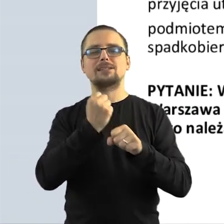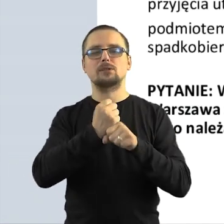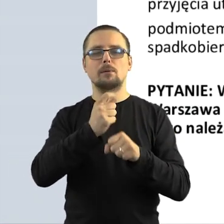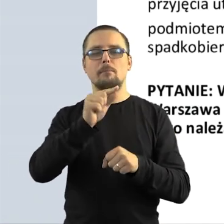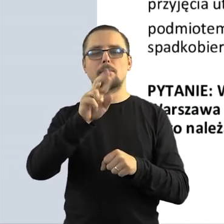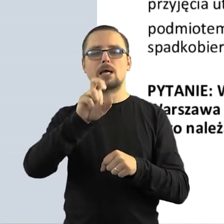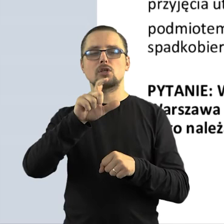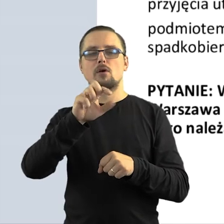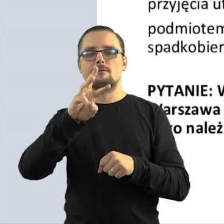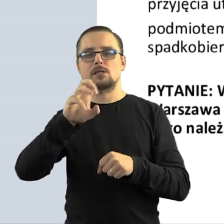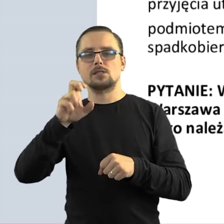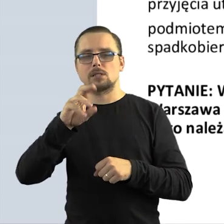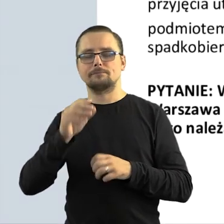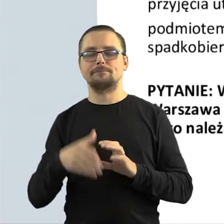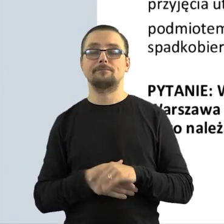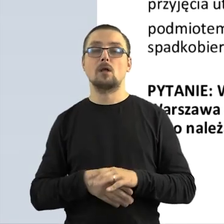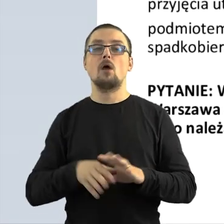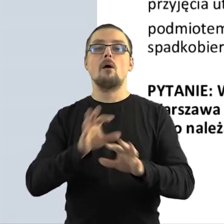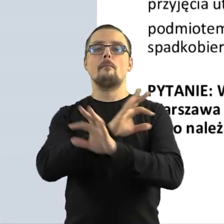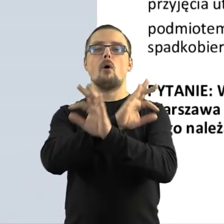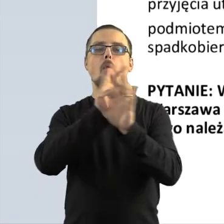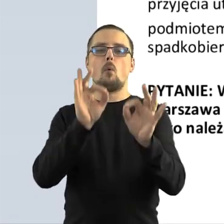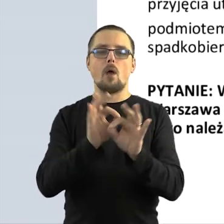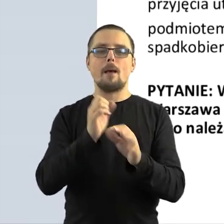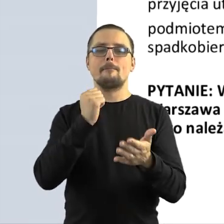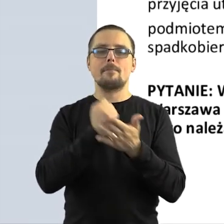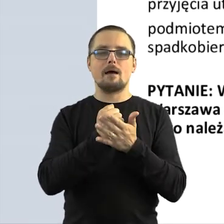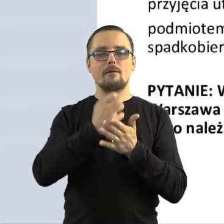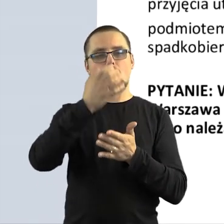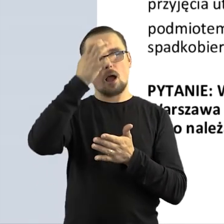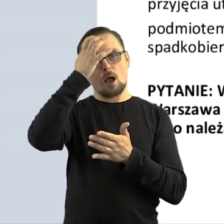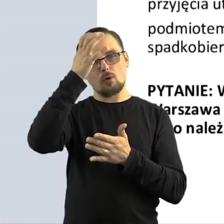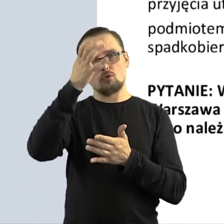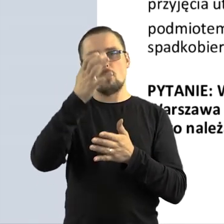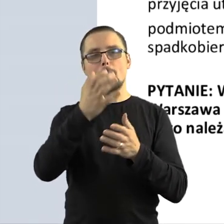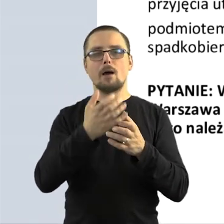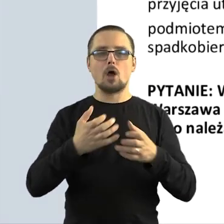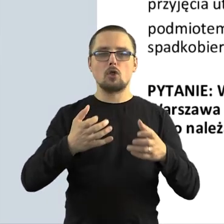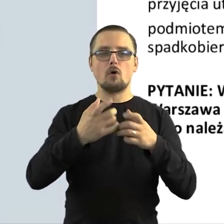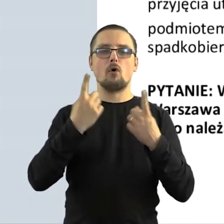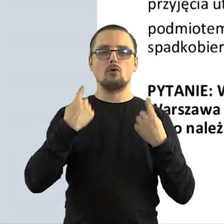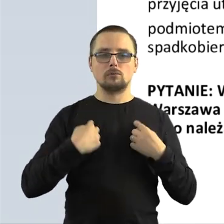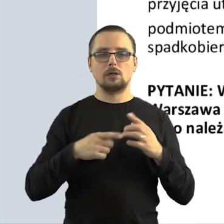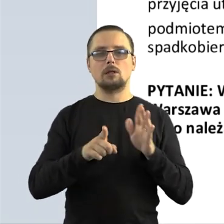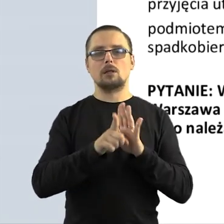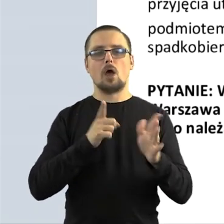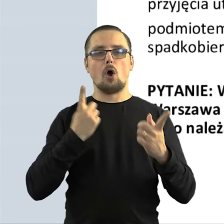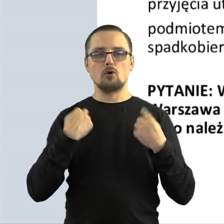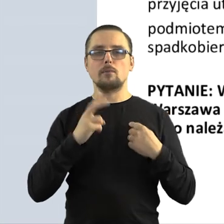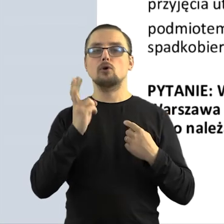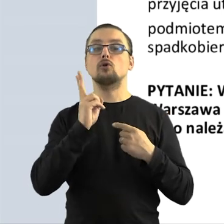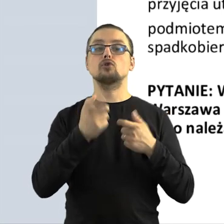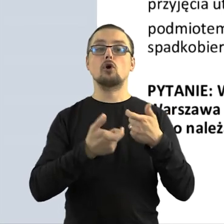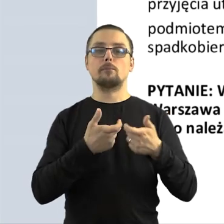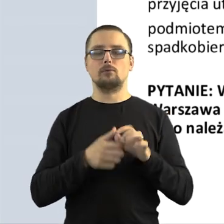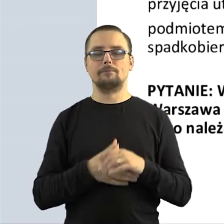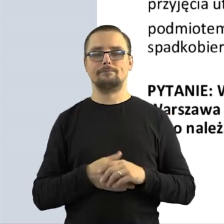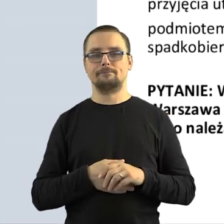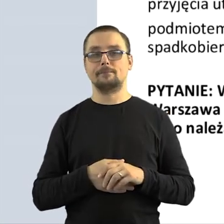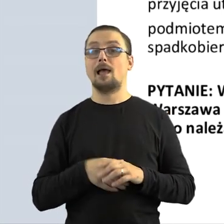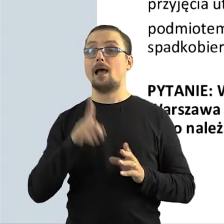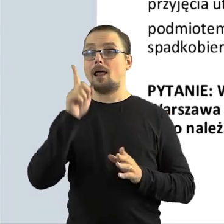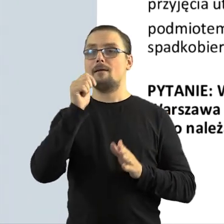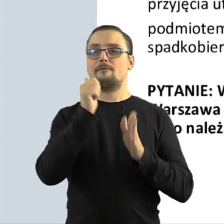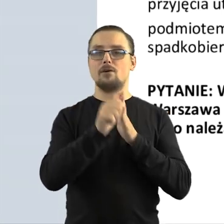takim jak utwory pracownicze, ponieważ co do zasady prawa autorskie osobiste i majątkowe w momencie powstania przysługują